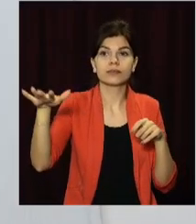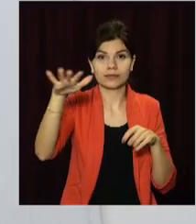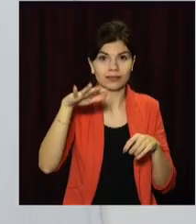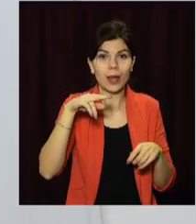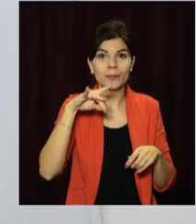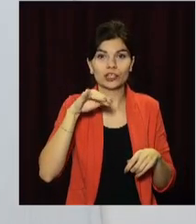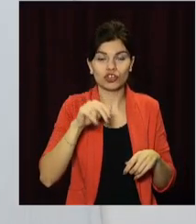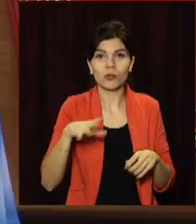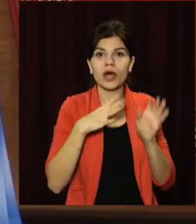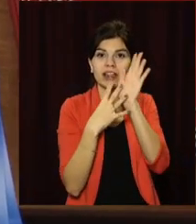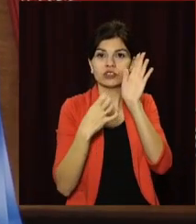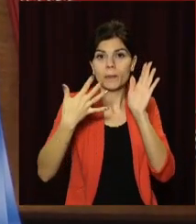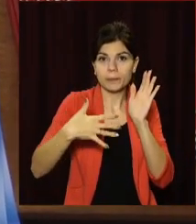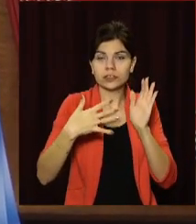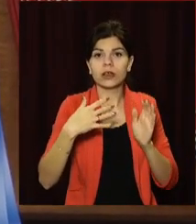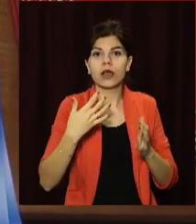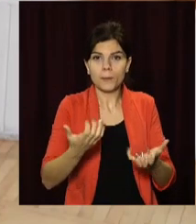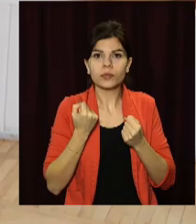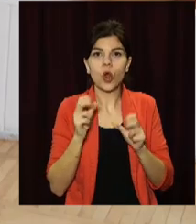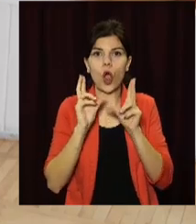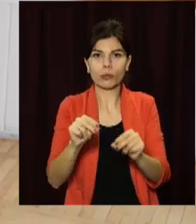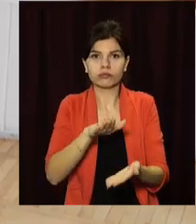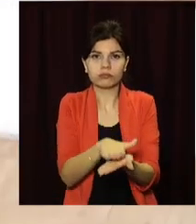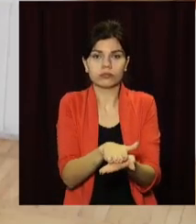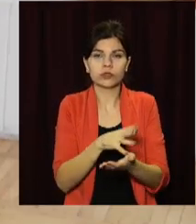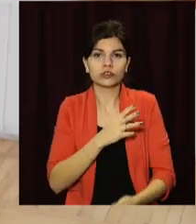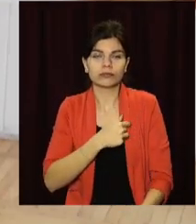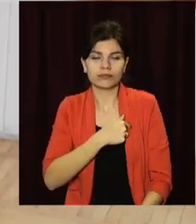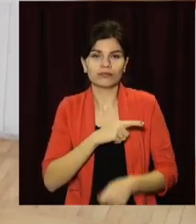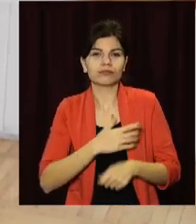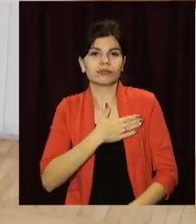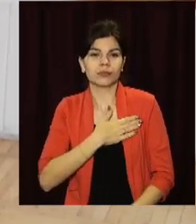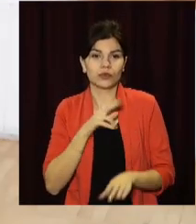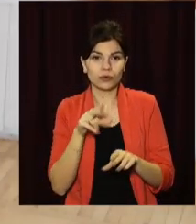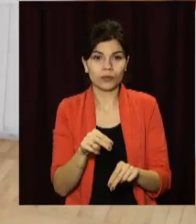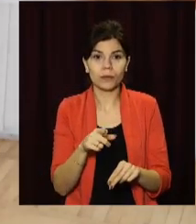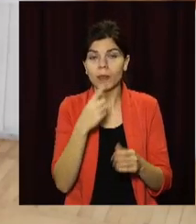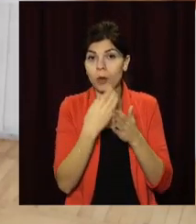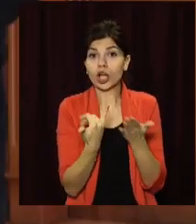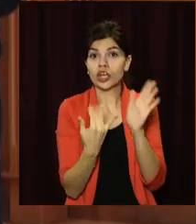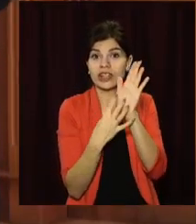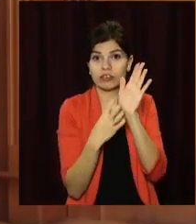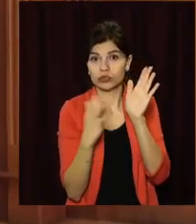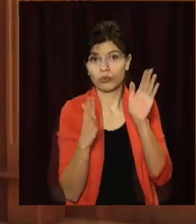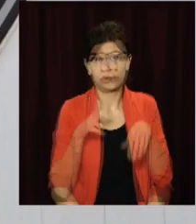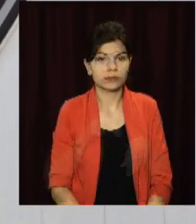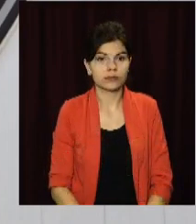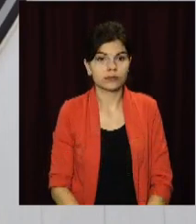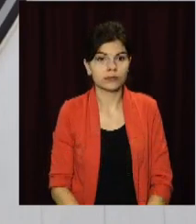прийняли 950 правоохоронців. Наразі в лавах відомства служать майже 900 поліціянтів.